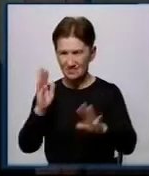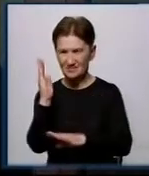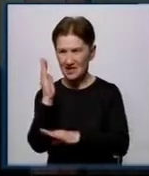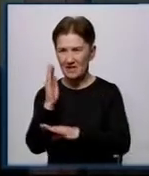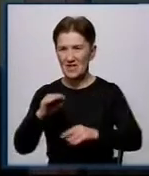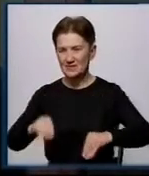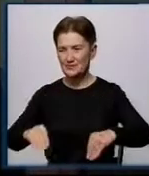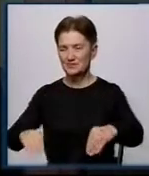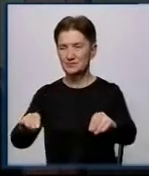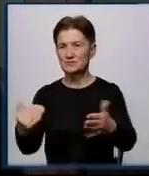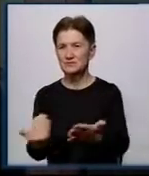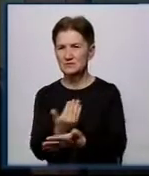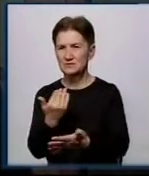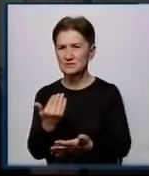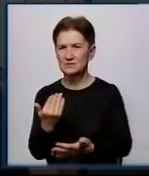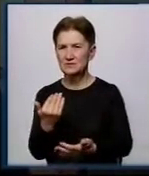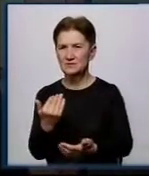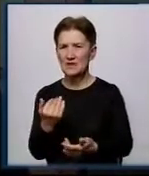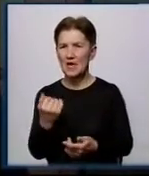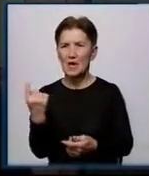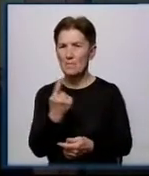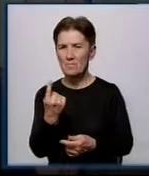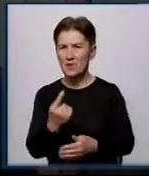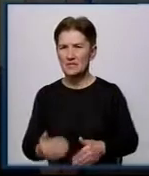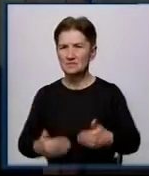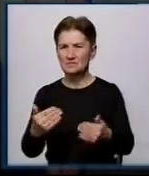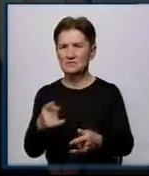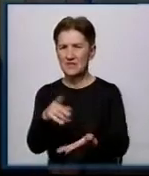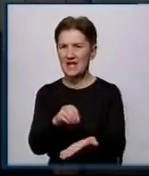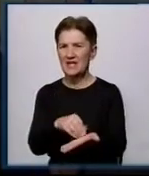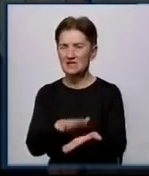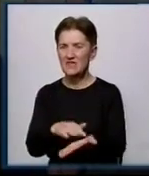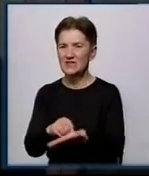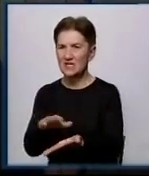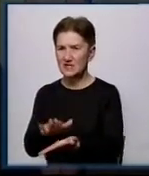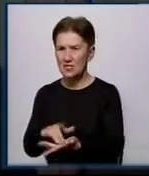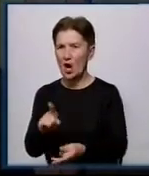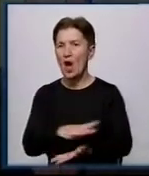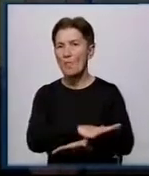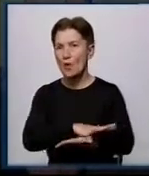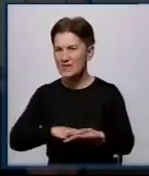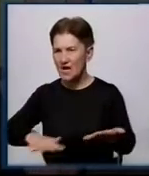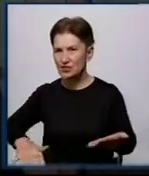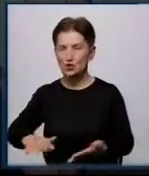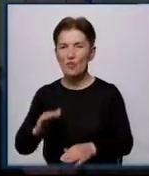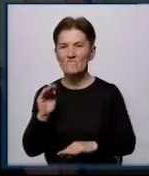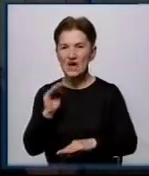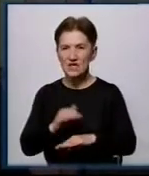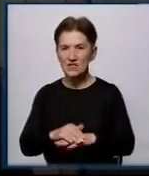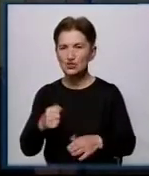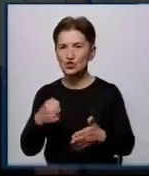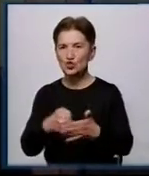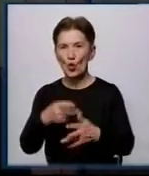заходом цієї програми є інвентаризація зелених насаджень. В подальшому, фактично, до кінця